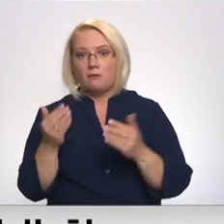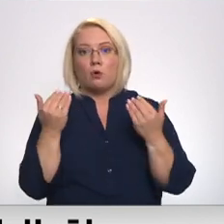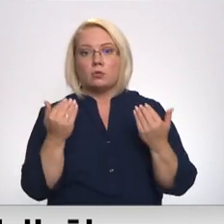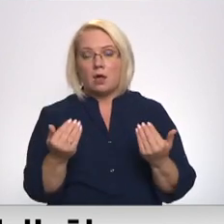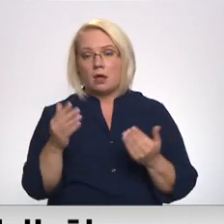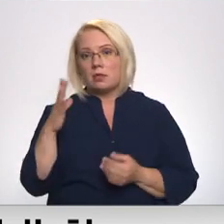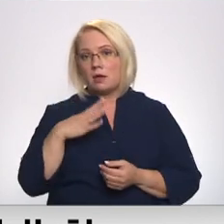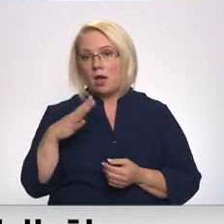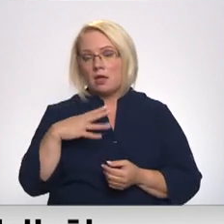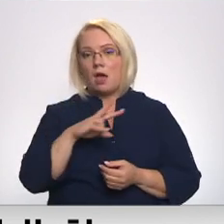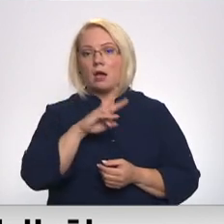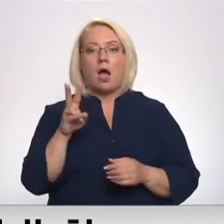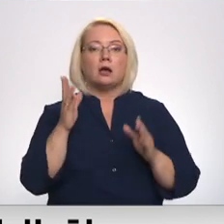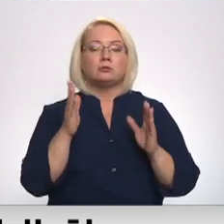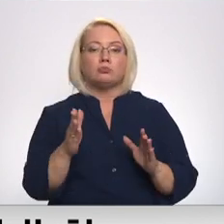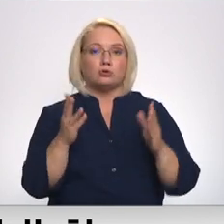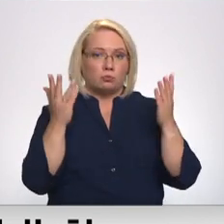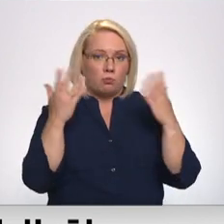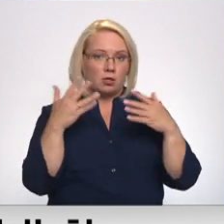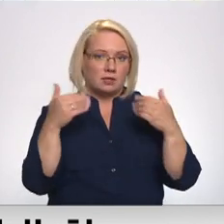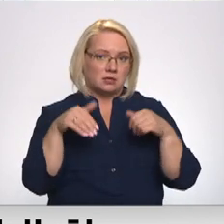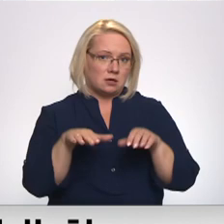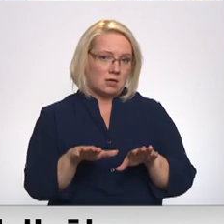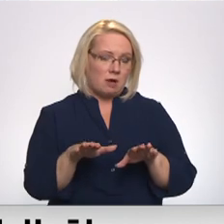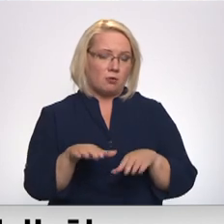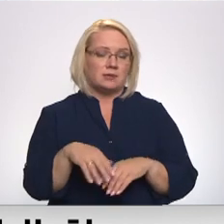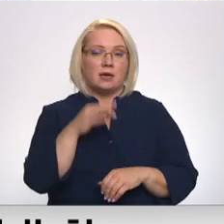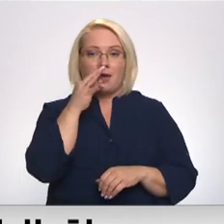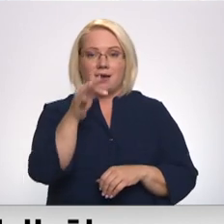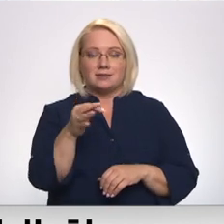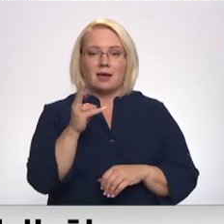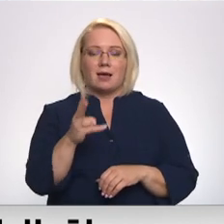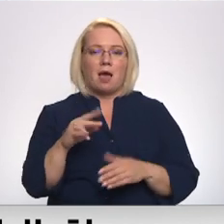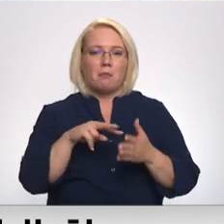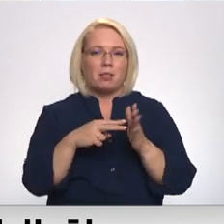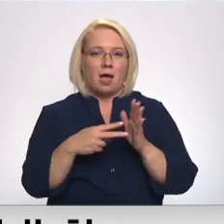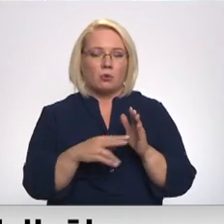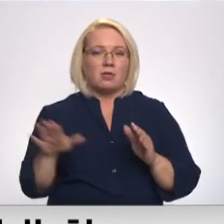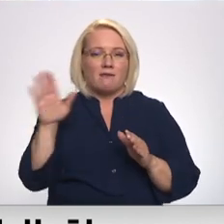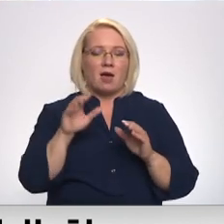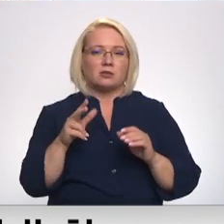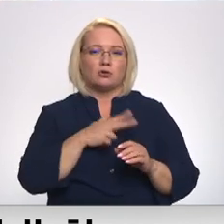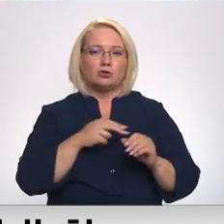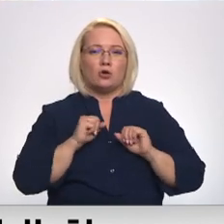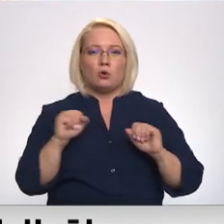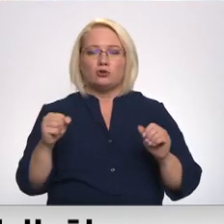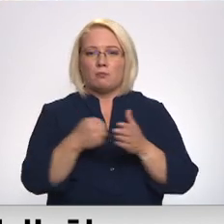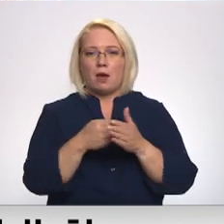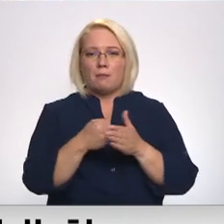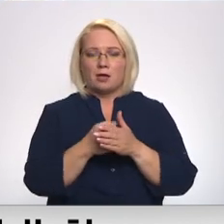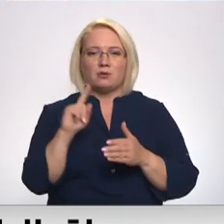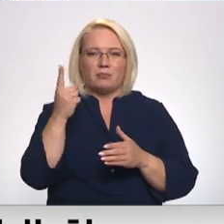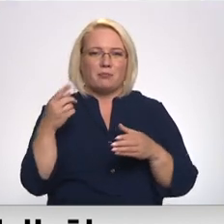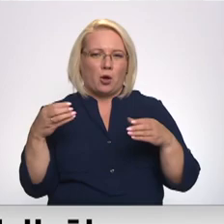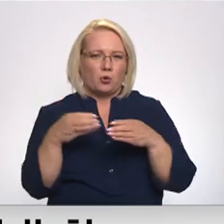gaidām, kāds būs tas politiskais lēmums. Jādzīmē, ka plānoto valsts sociālā nodrošinājum pabalstu minētajā invalīdu grupai